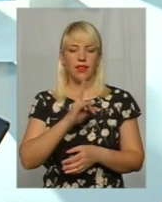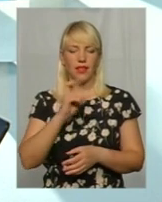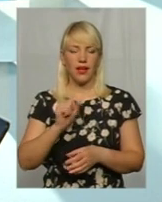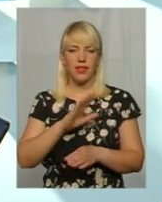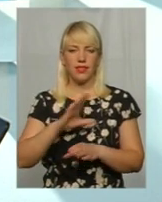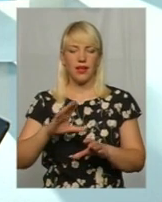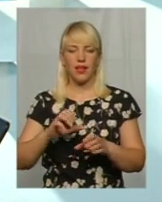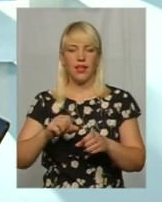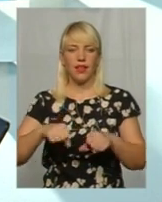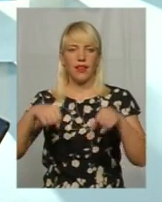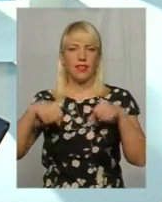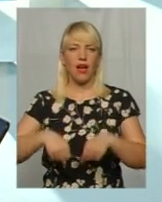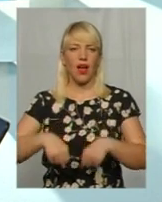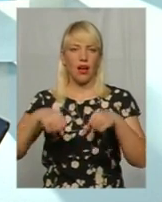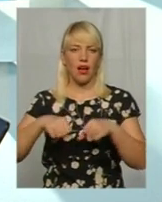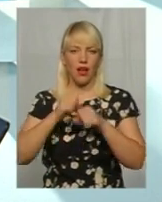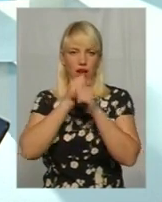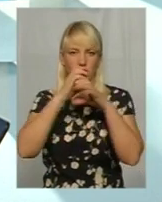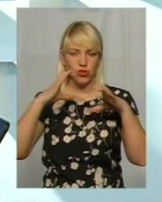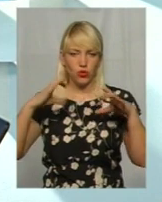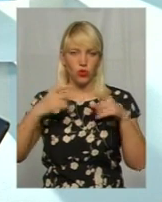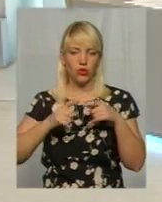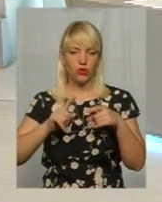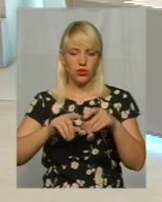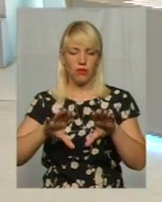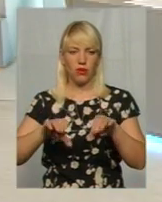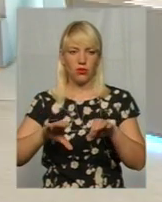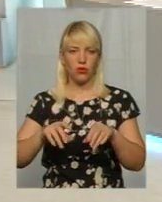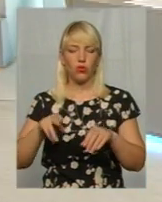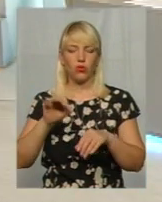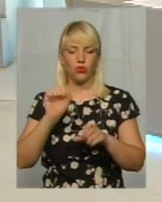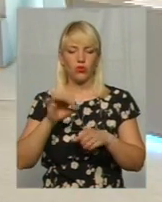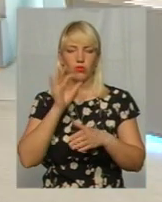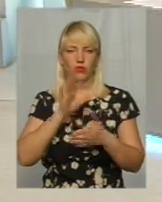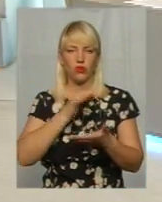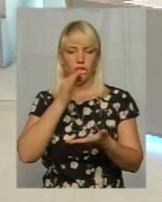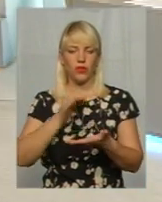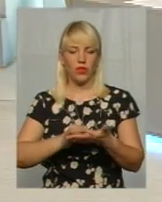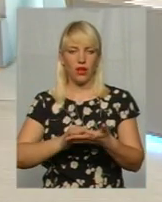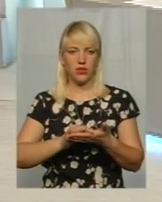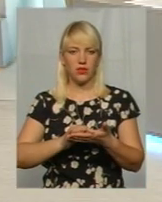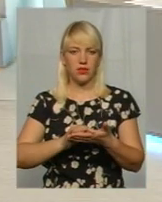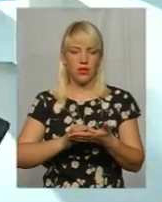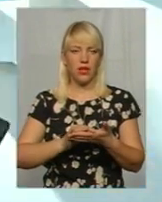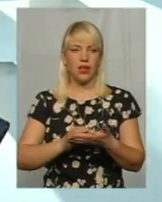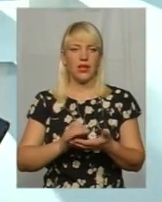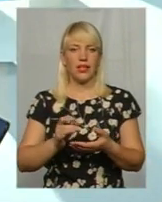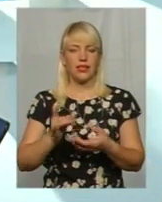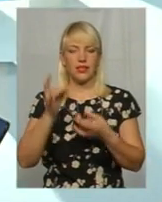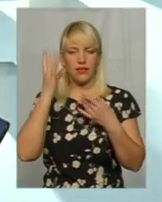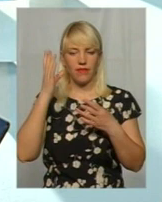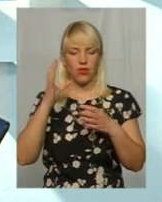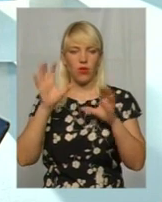батуту, тобто травмувалася, відповідно, може бути відповідальність як цивільно-правова, в приватному правовому порядку. І в залежності від наслідки, можливо, навіть